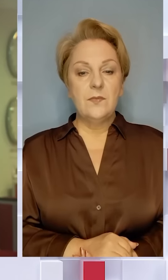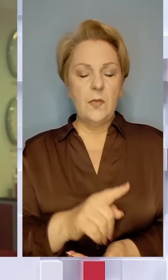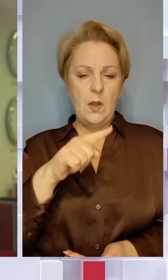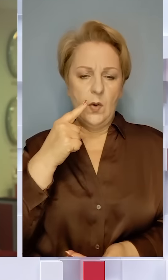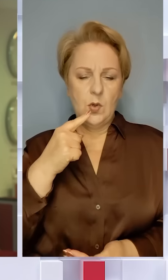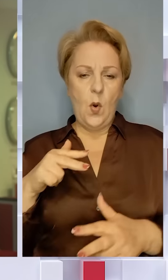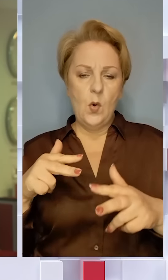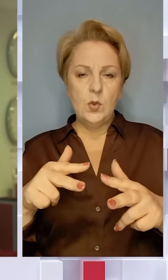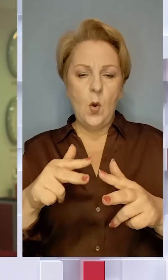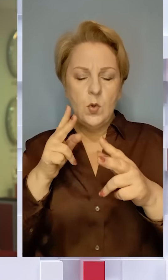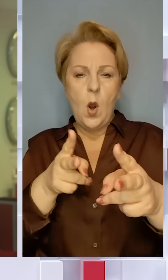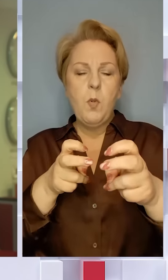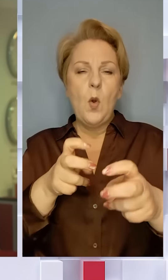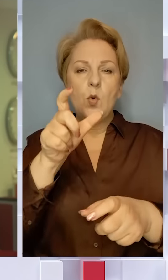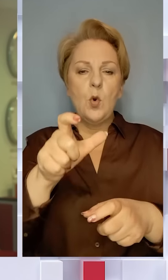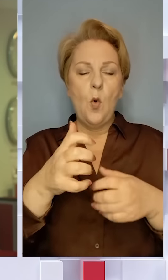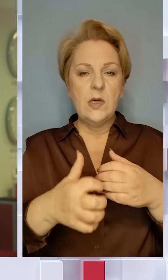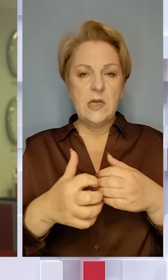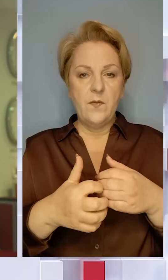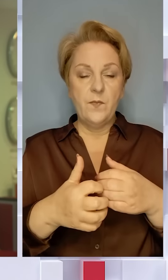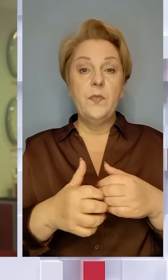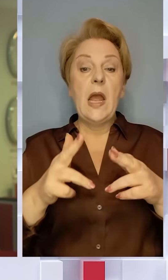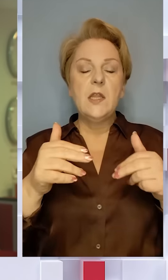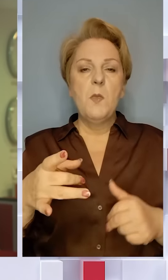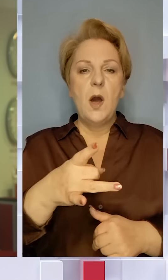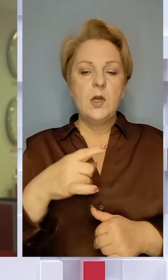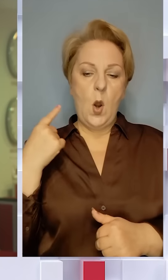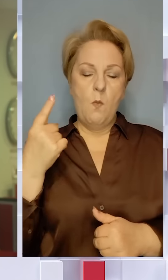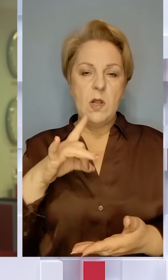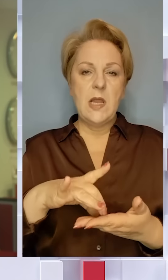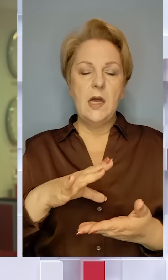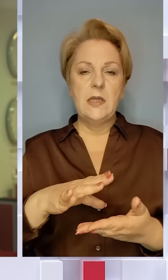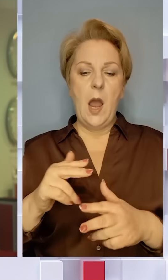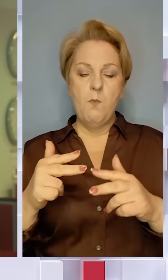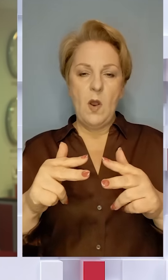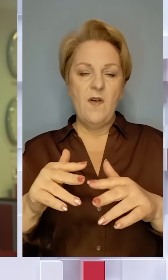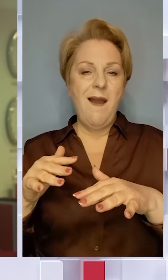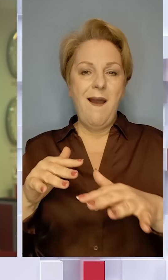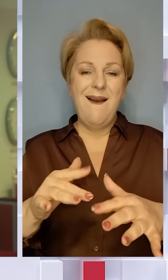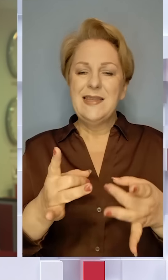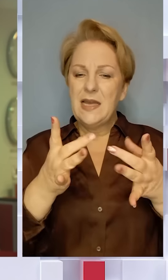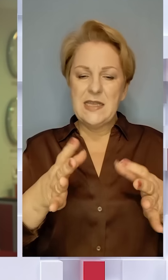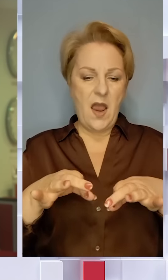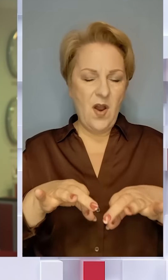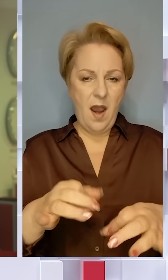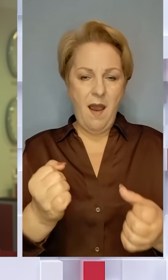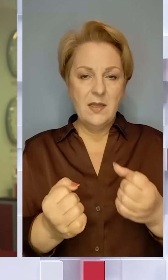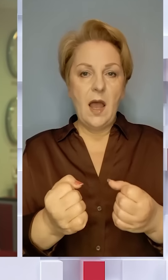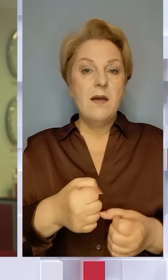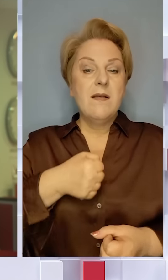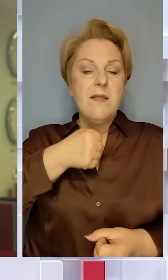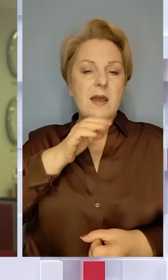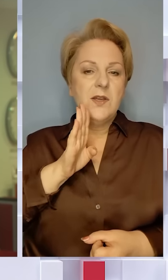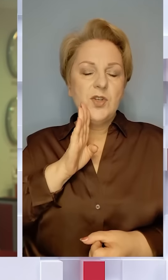Російські дрони полюють на людей на Херсонщині. У Дніпровському районі обласного центру безпілотник атакував цивільну автівку. Літня жінка